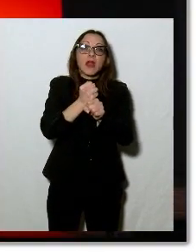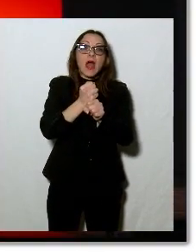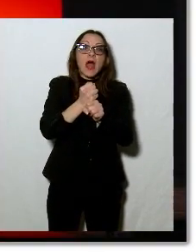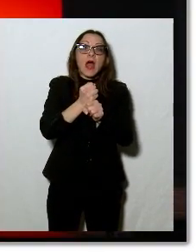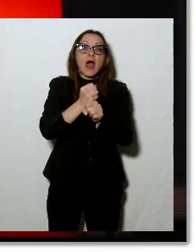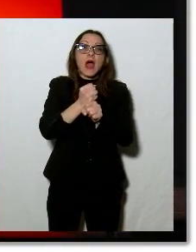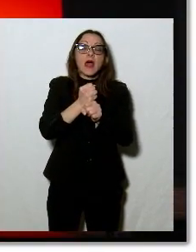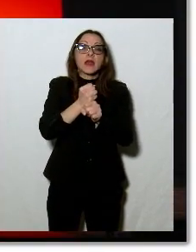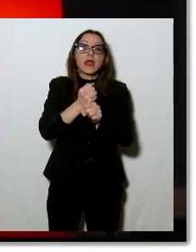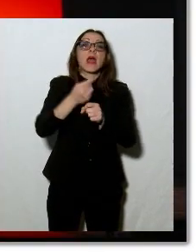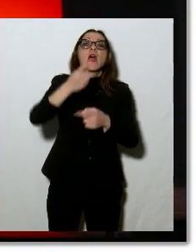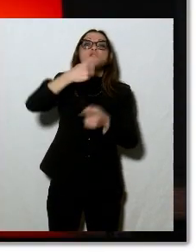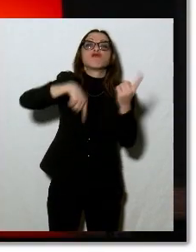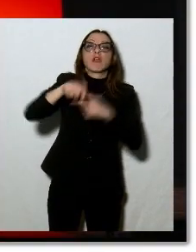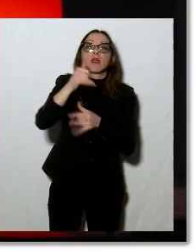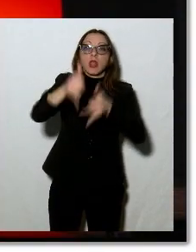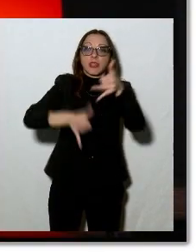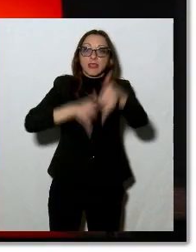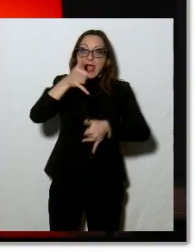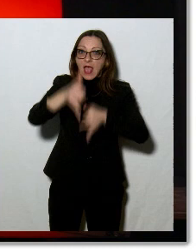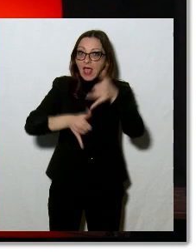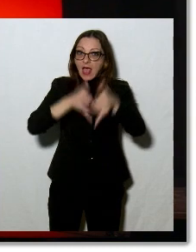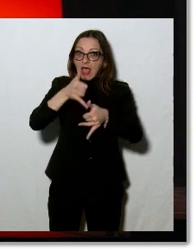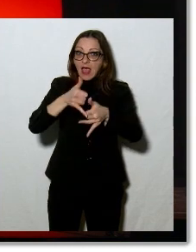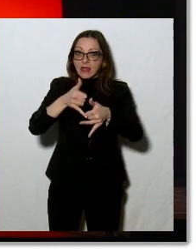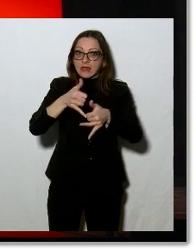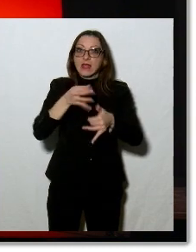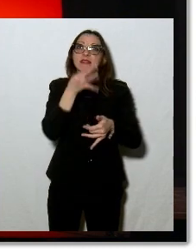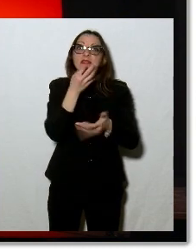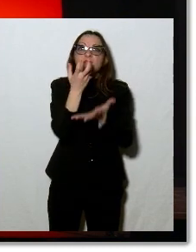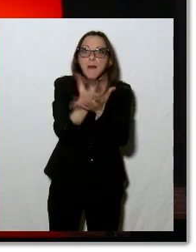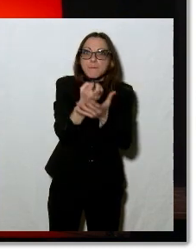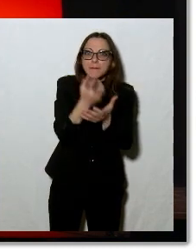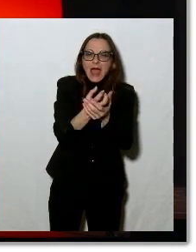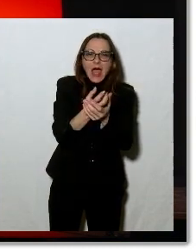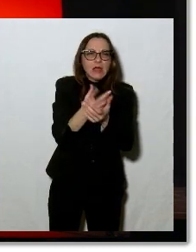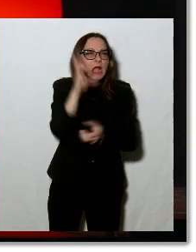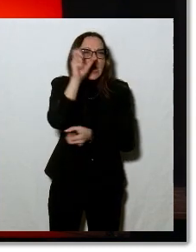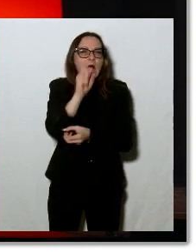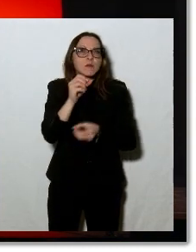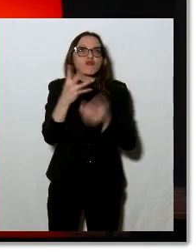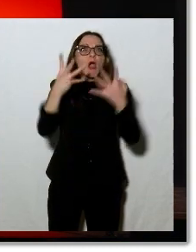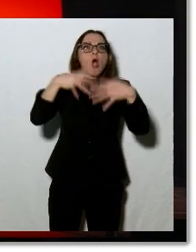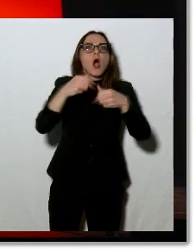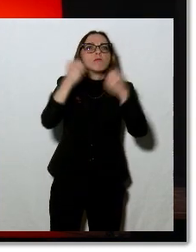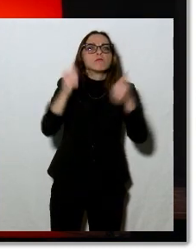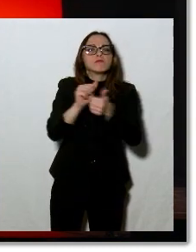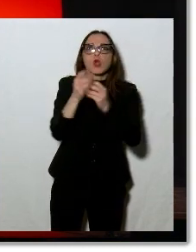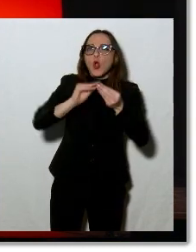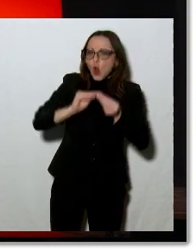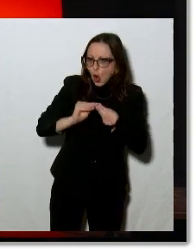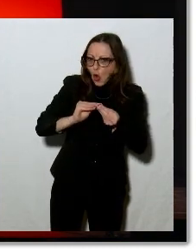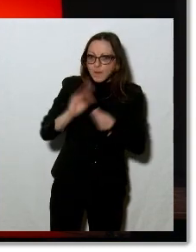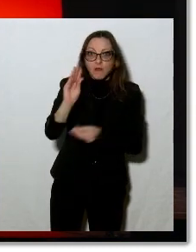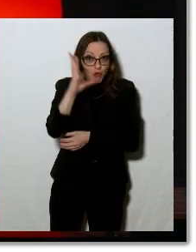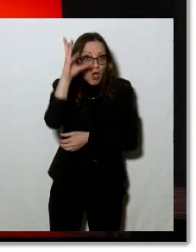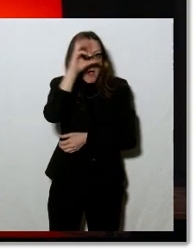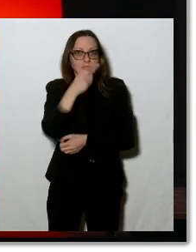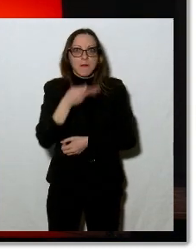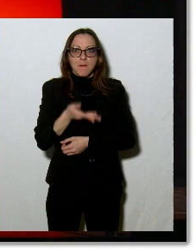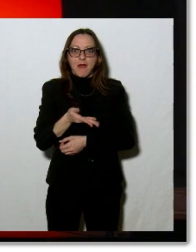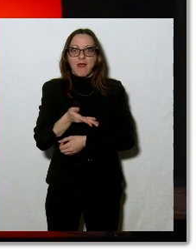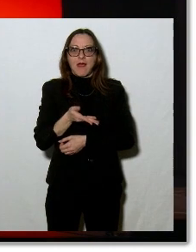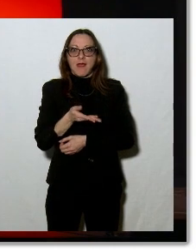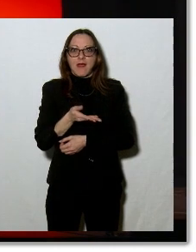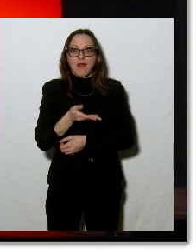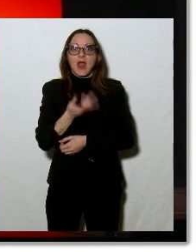fare anche della pratica e imparare un mestiere legato all'organizzazione di un evento sportivo. soprattutto legato ai comitati di tappa